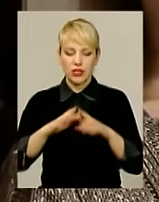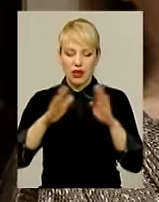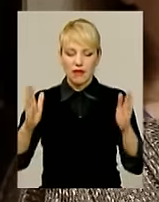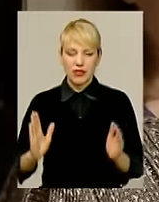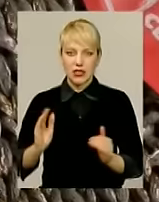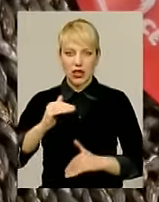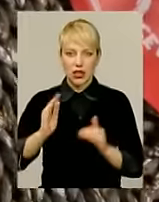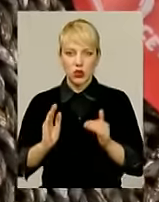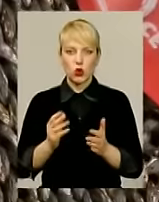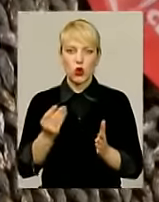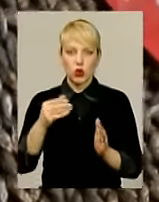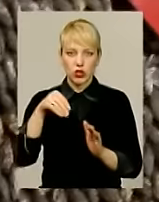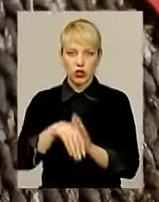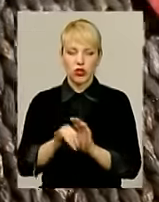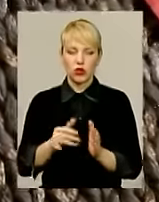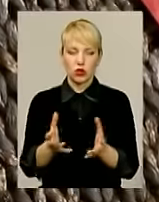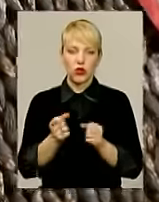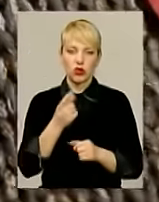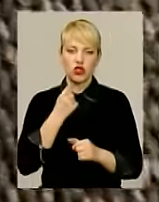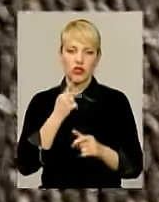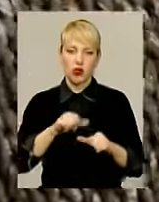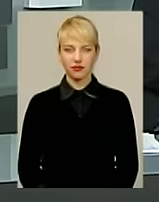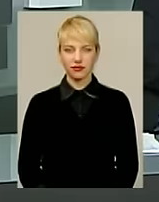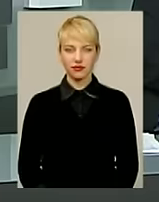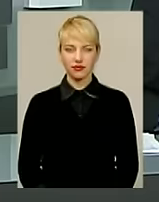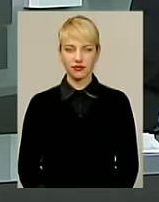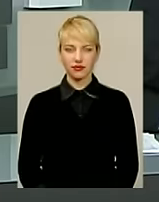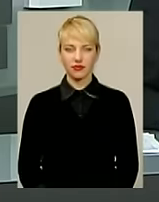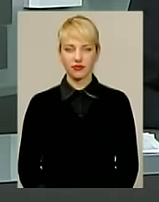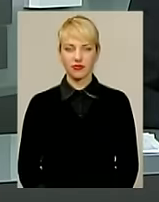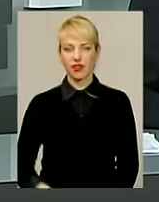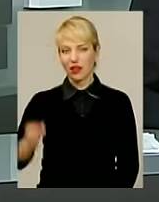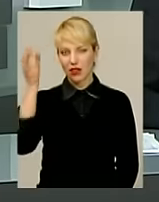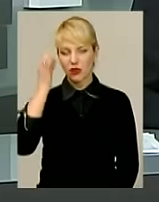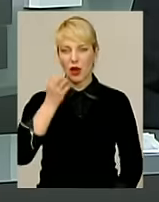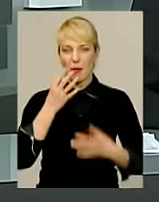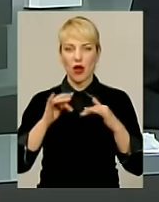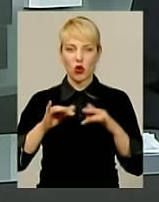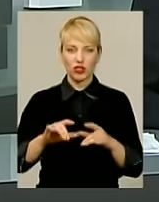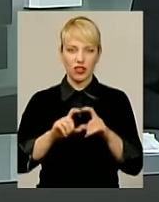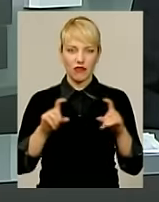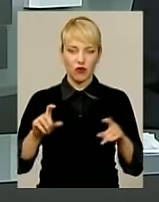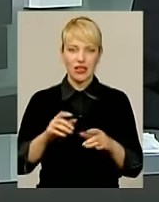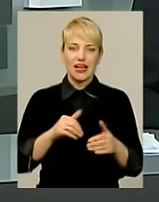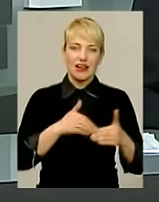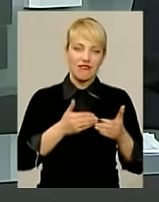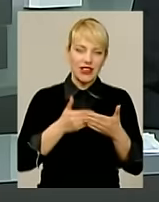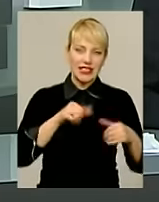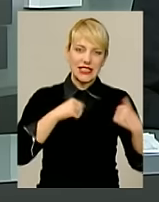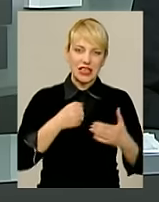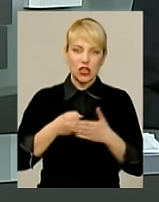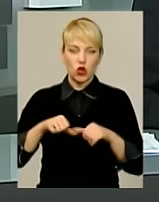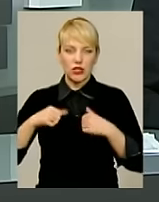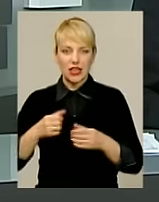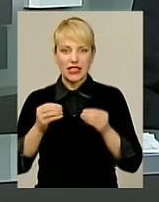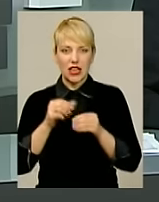кинути ці кошти і отримати отаке червоне сердечко. Нагадаю, благодійний фонд «Серце до серця» вже 10 років щовесни